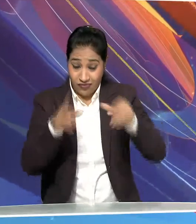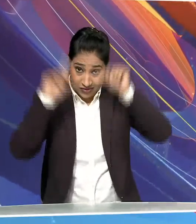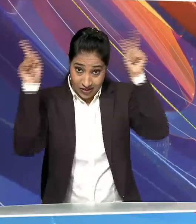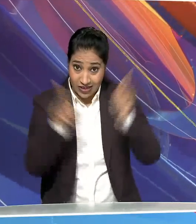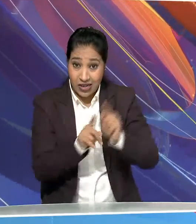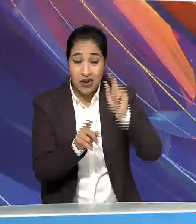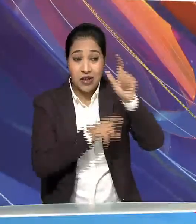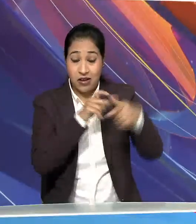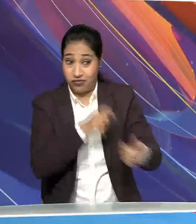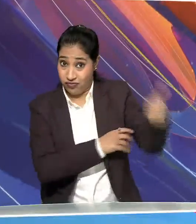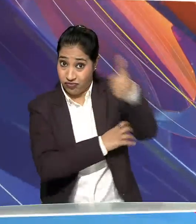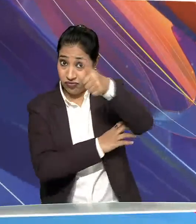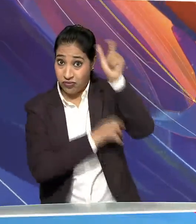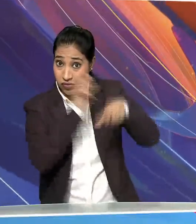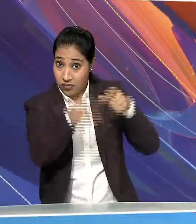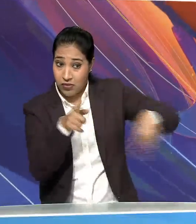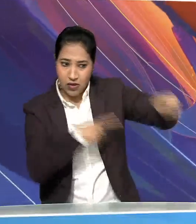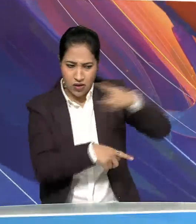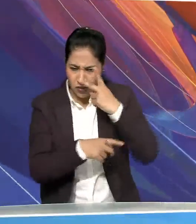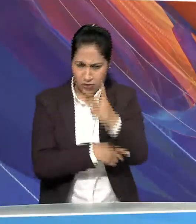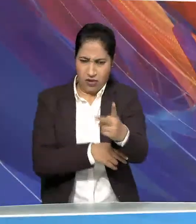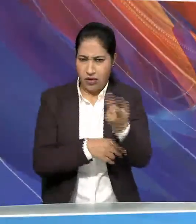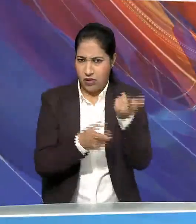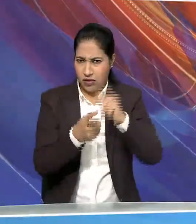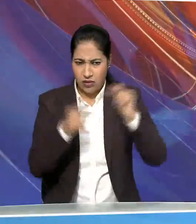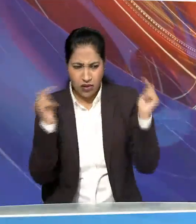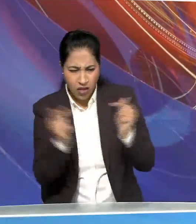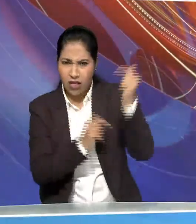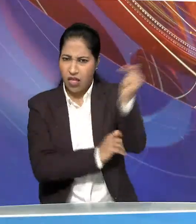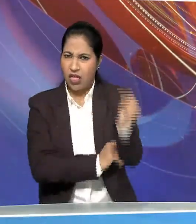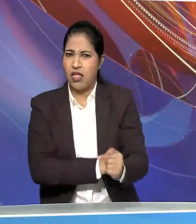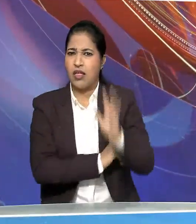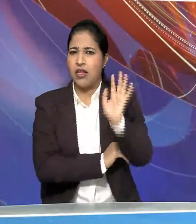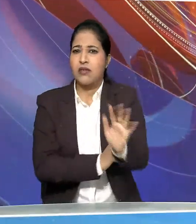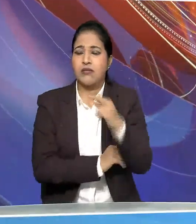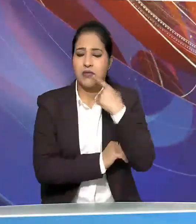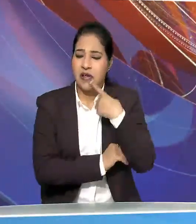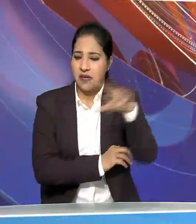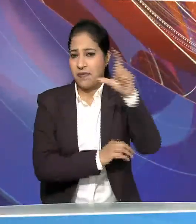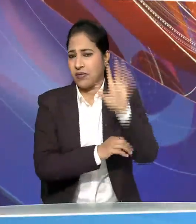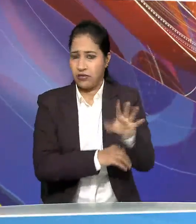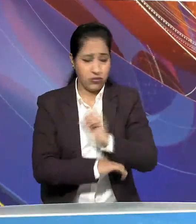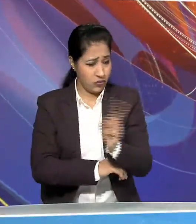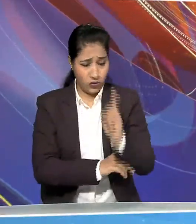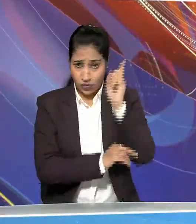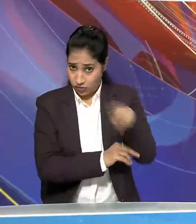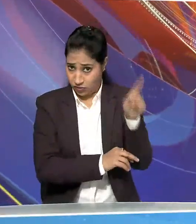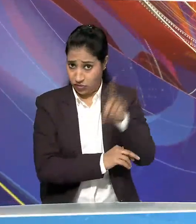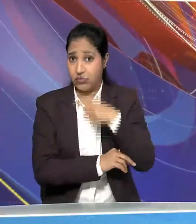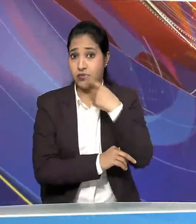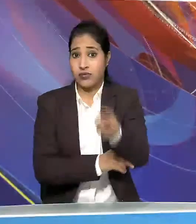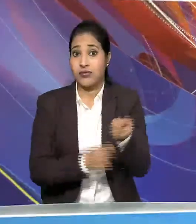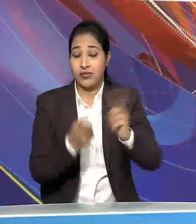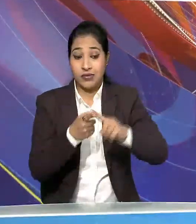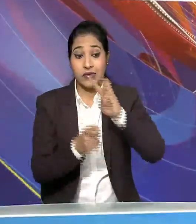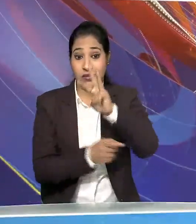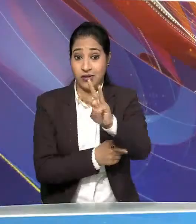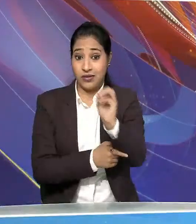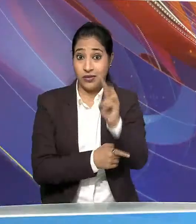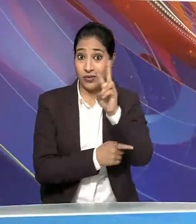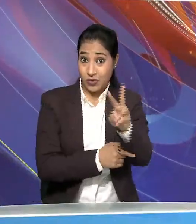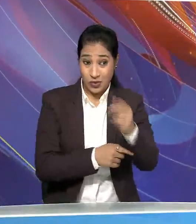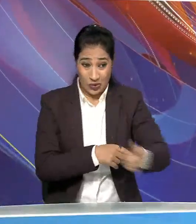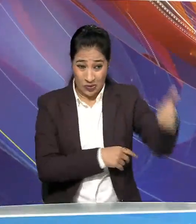के तमाम प्रतिश्ठित लोगों ने भी इस विवदासपद डॉक्यूमेंटरी के खिलाफ मूर्चा खोल दिया देश के कुल 302